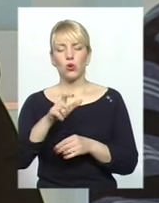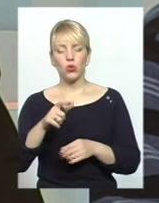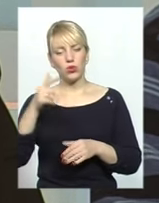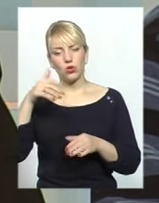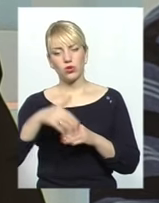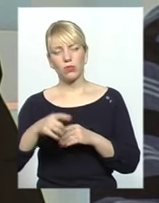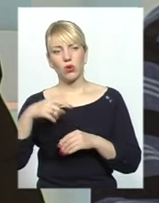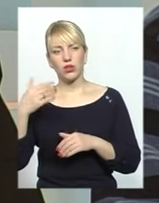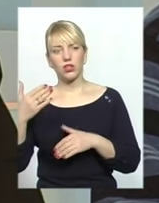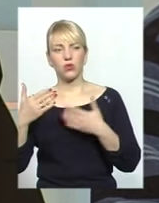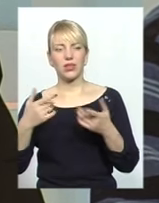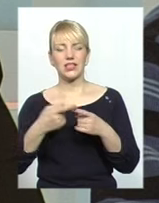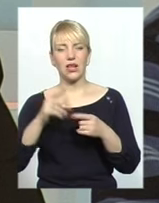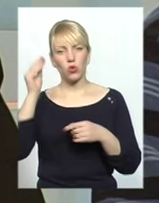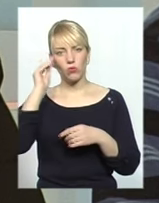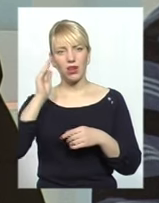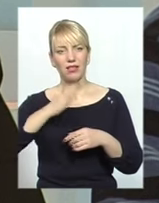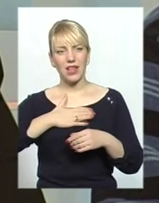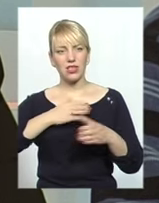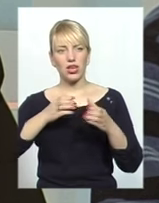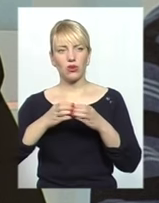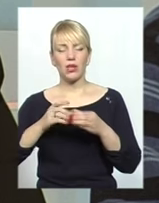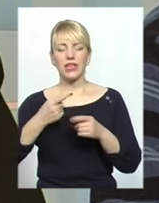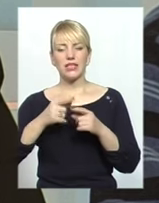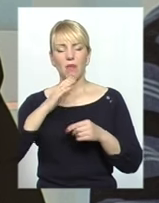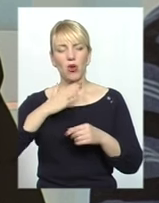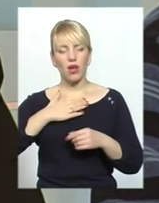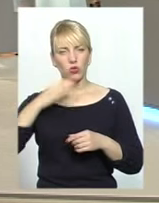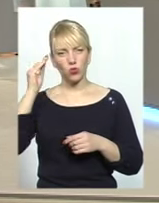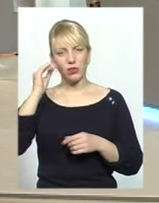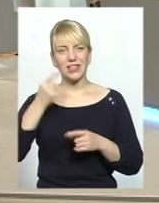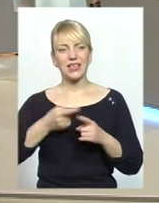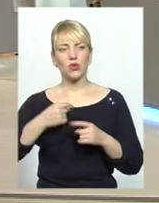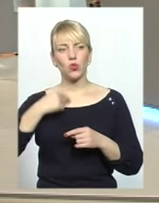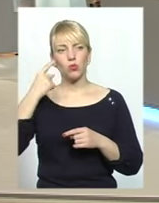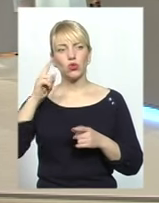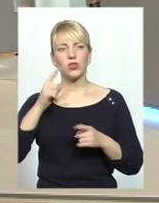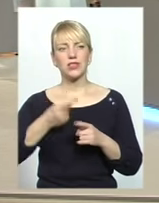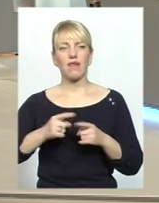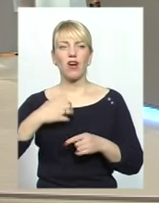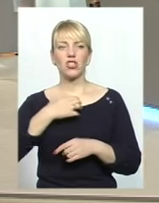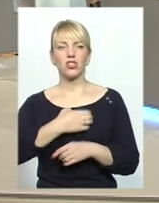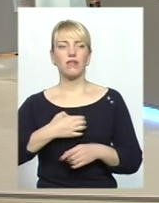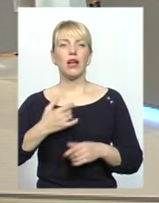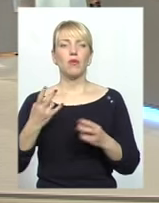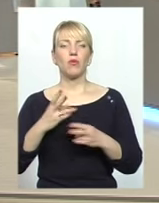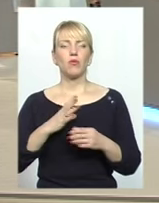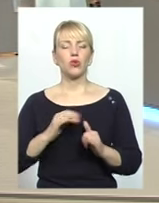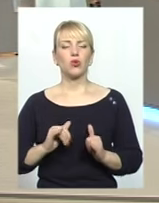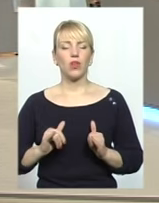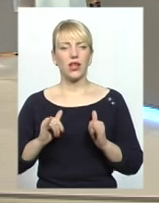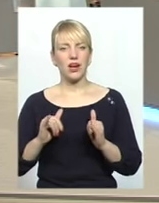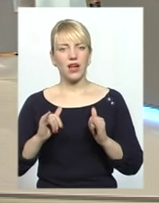Це думка нашої громади і це моя така думка і я думаю, що це дуже важливо. Важливо, щоб ми були толерантні і